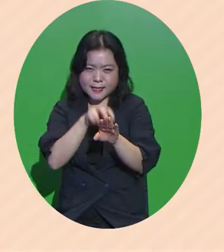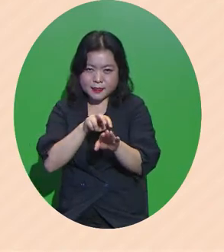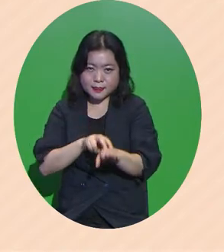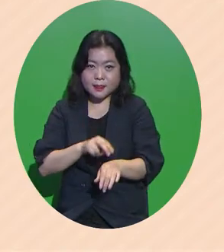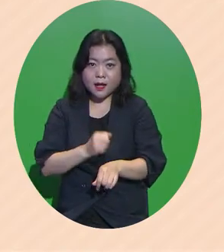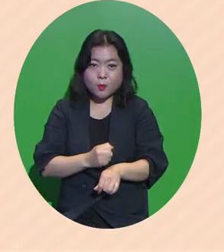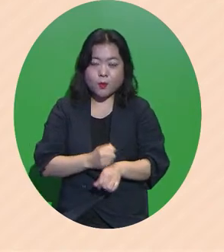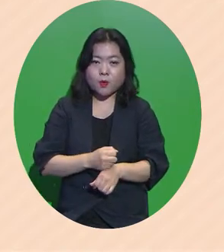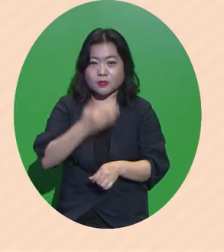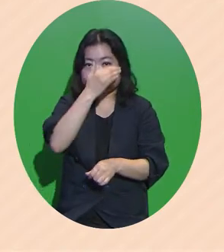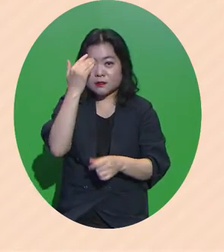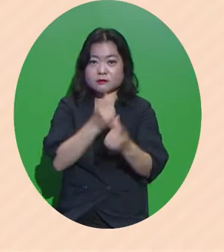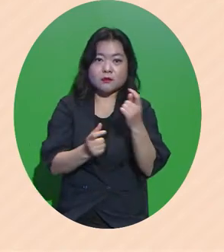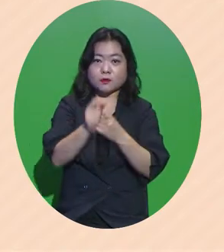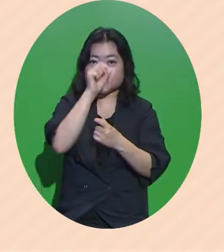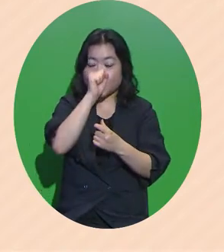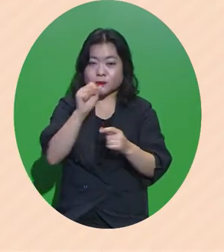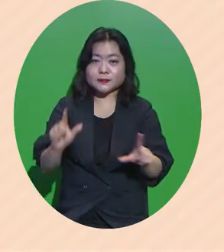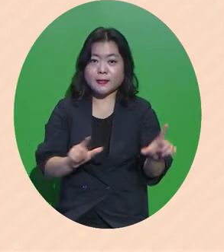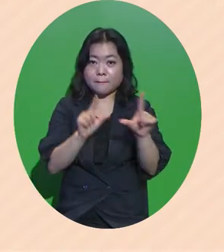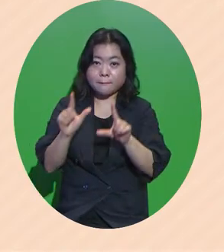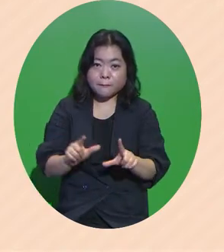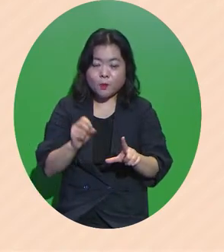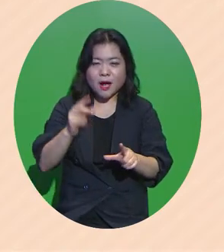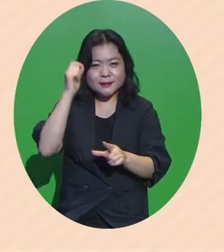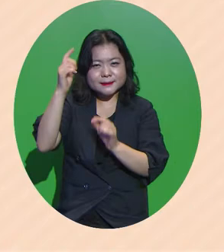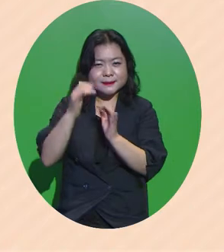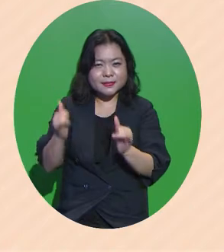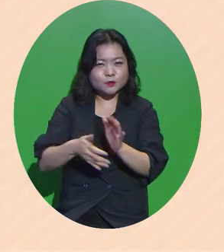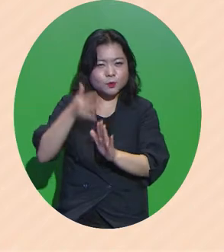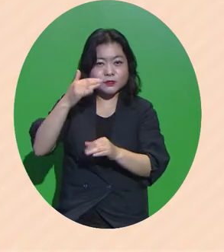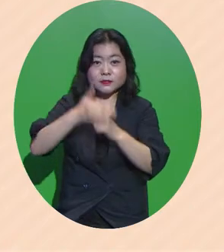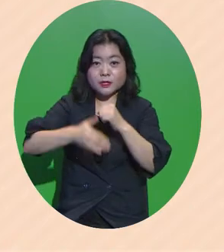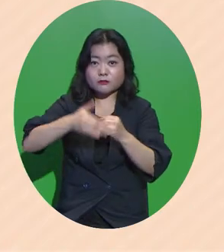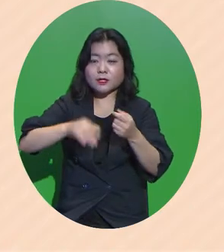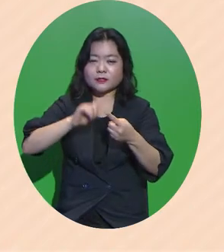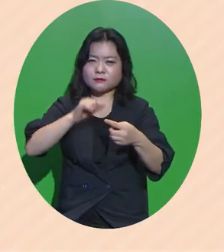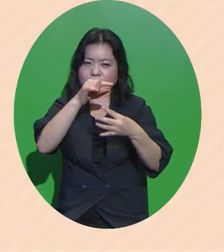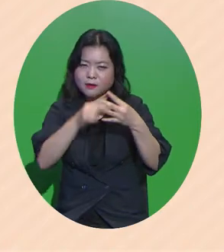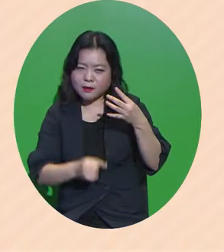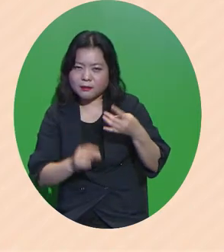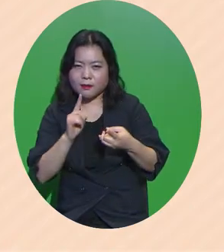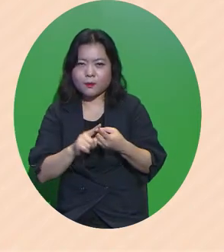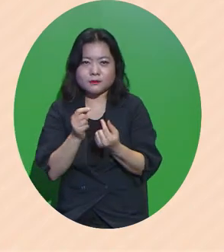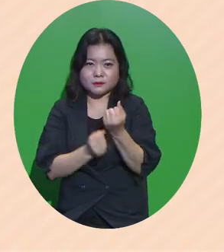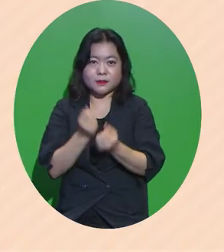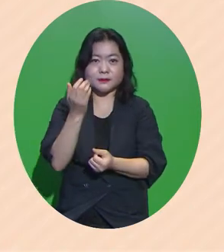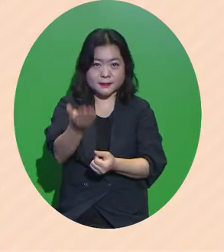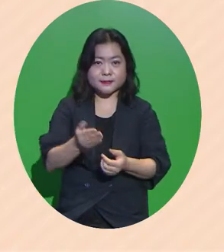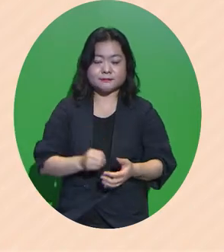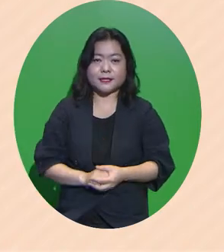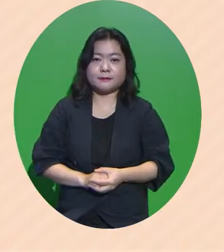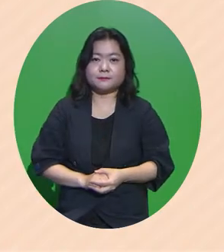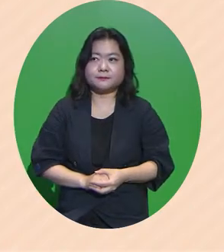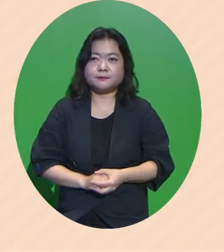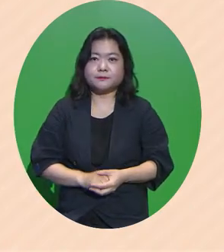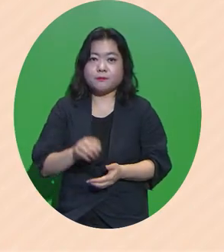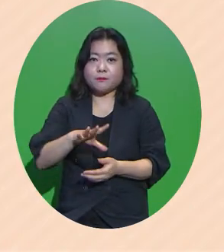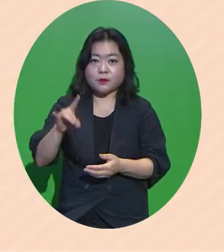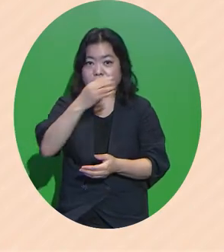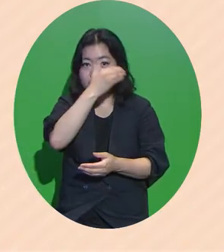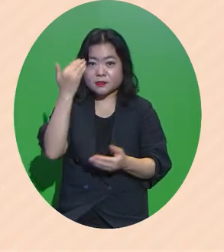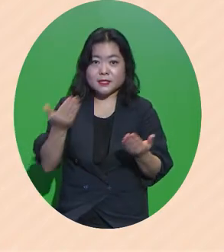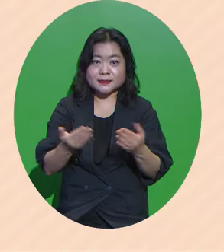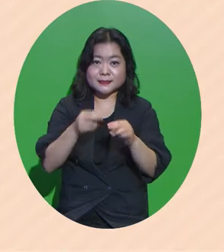청년의 보다 나은 삶과 인재도시 대구에 관하여 차례대로 말씀드리도록 하겠습니다 먼저